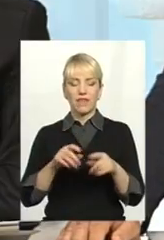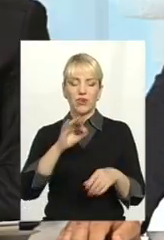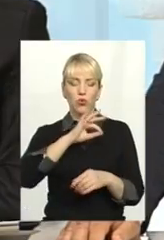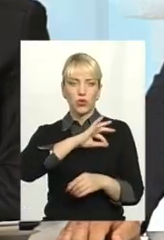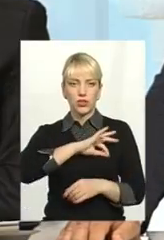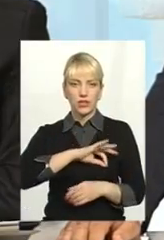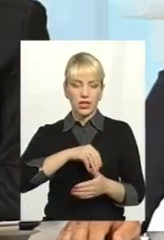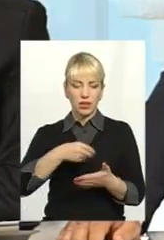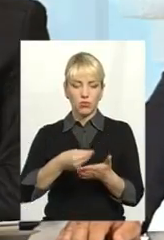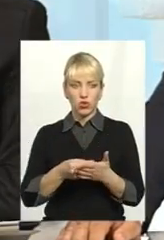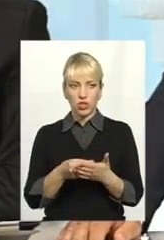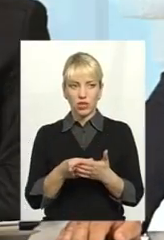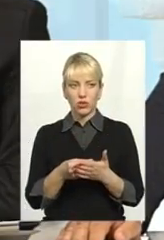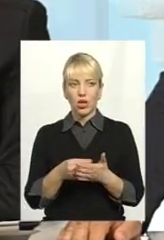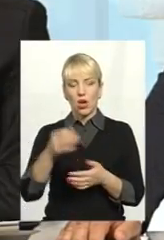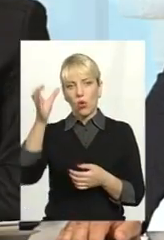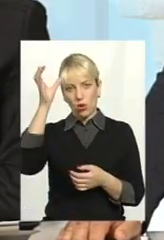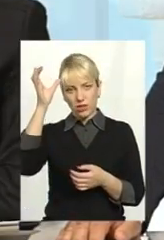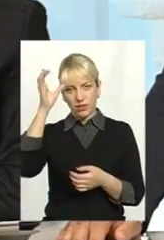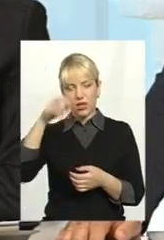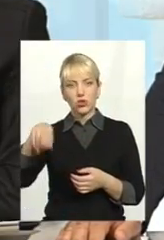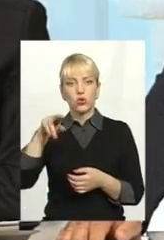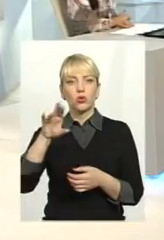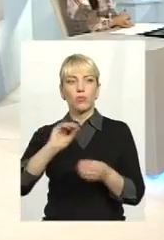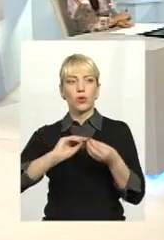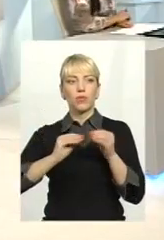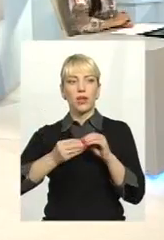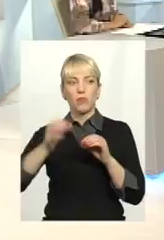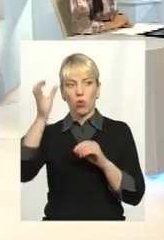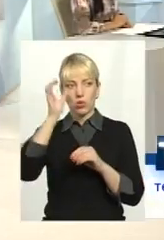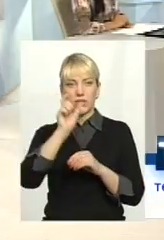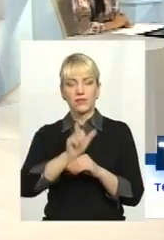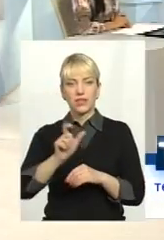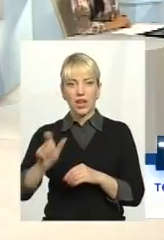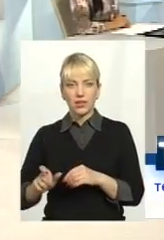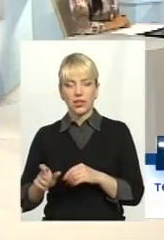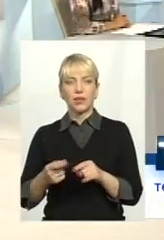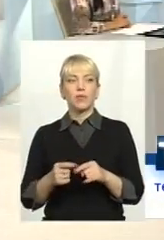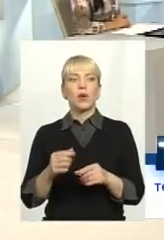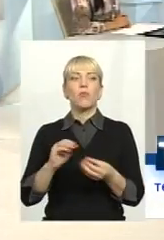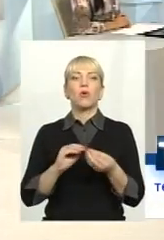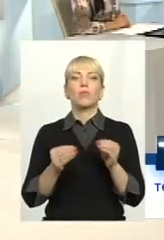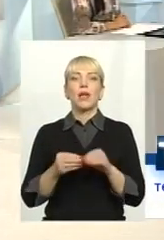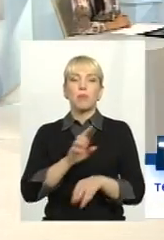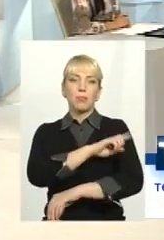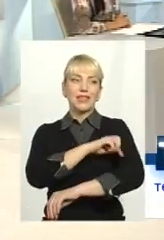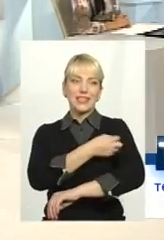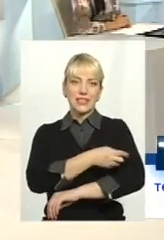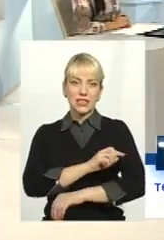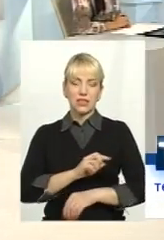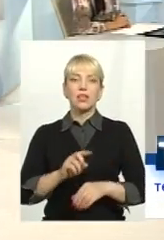бюджету щодо проблеми освітян, проблеми медицини,